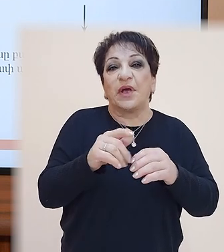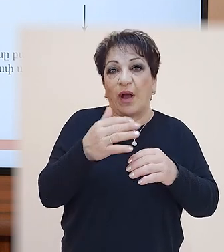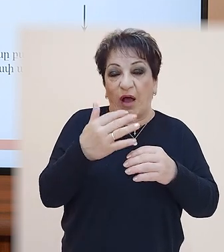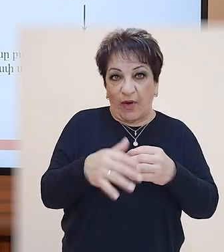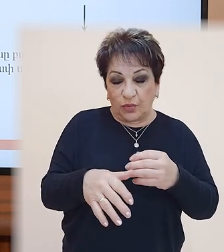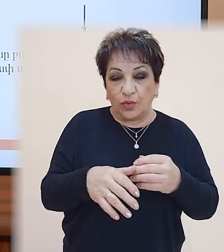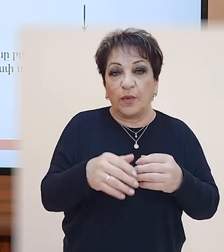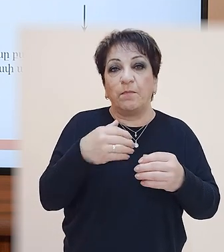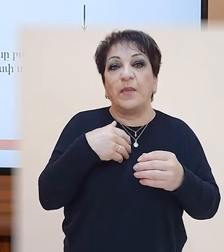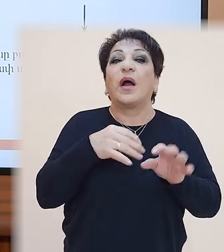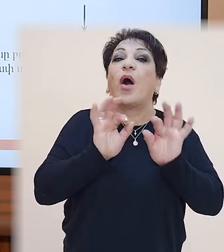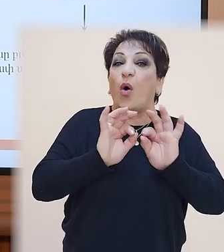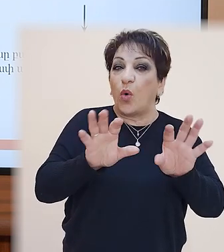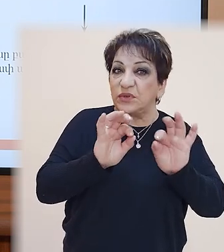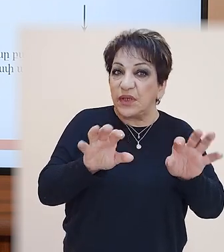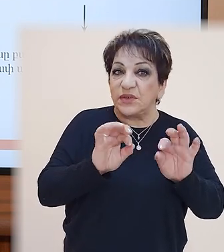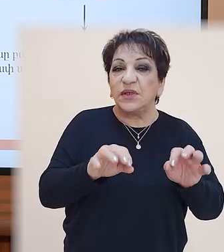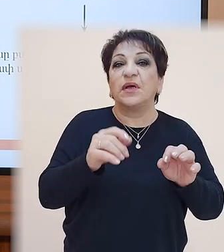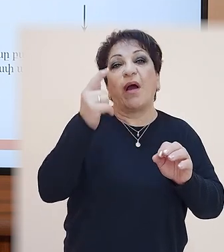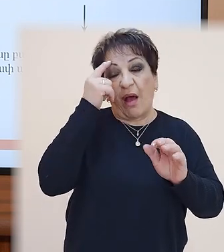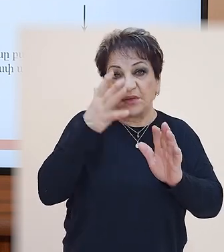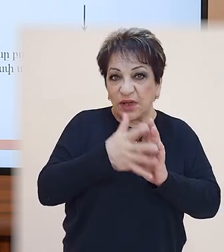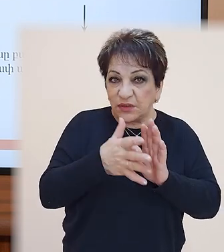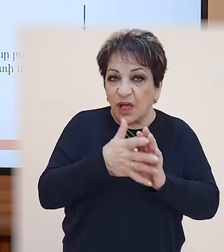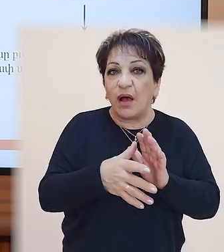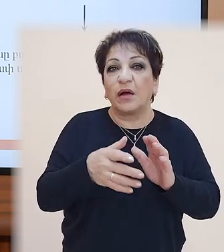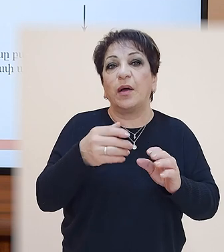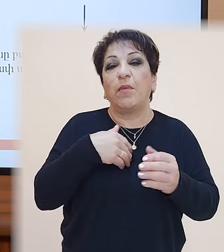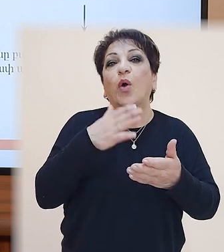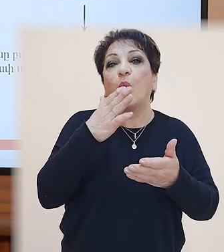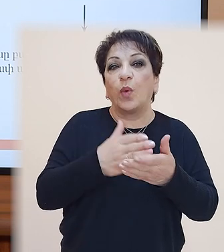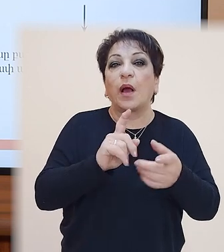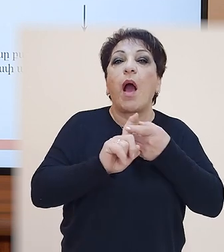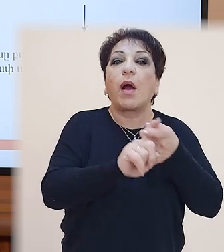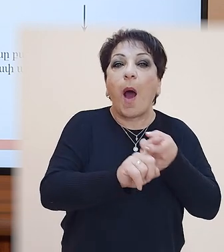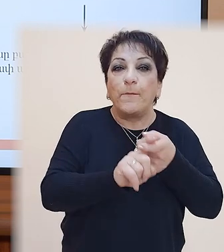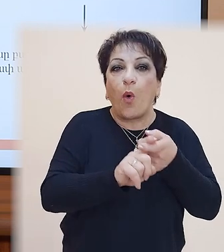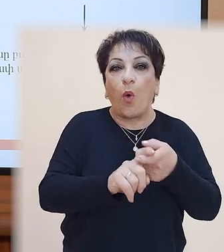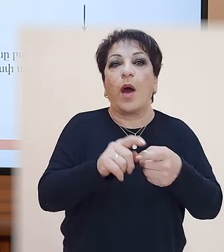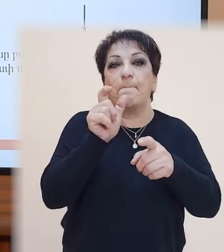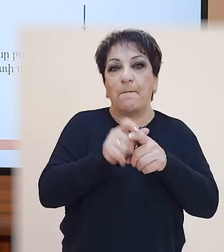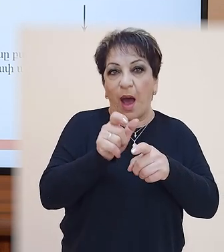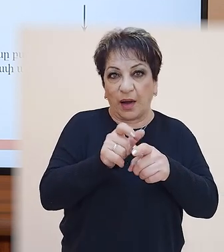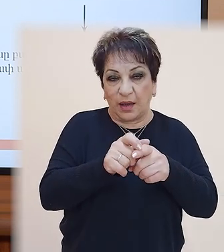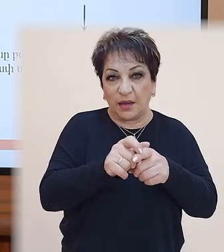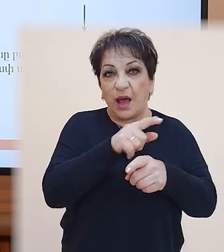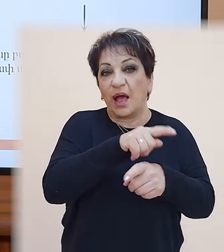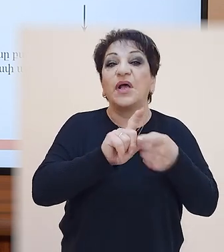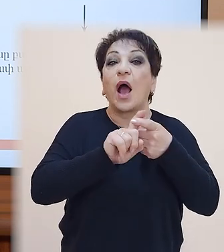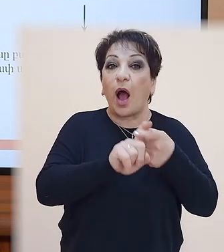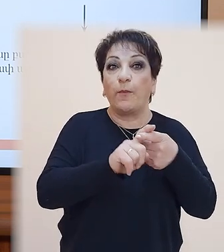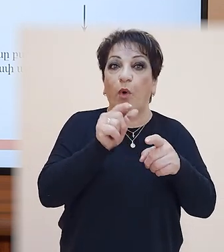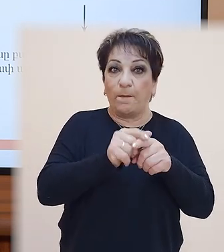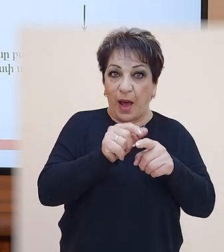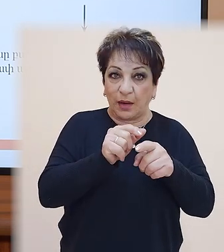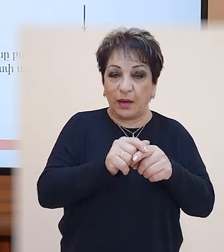թետևակի խոսեցինք դրա մասին չէ, հասկացանք, որ մի դեպքում մենք ունենք կապող բարեր, այդ բաղադրիչ նախադայությունները, մեկ